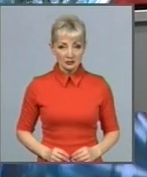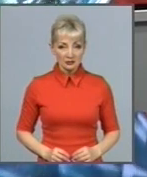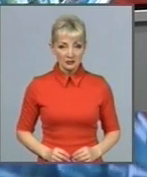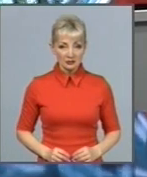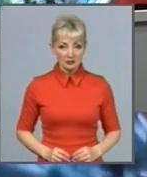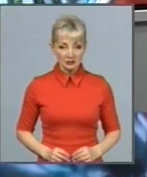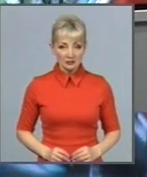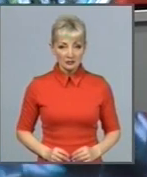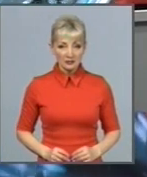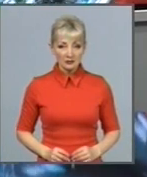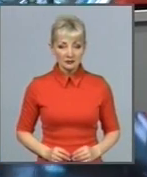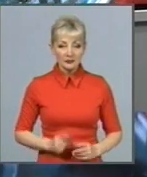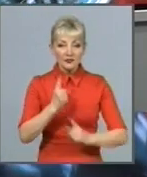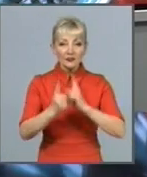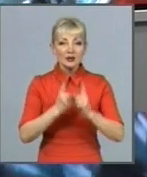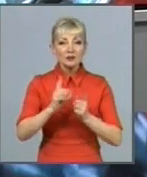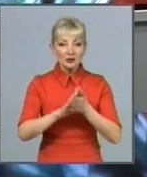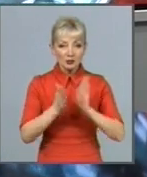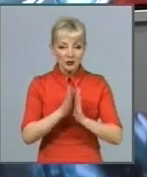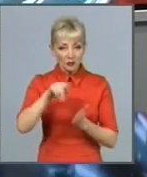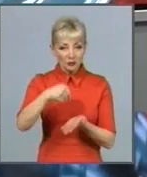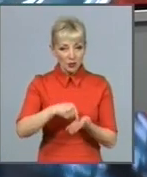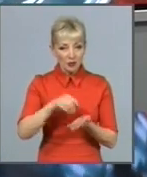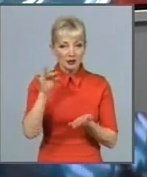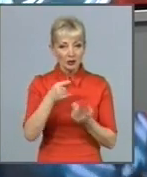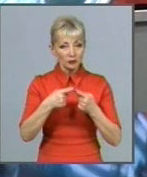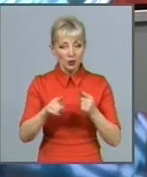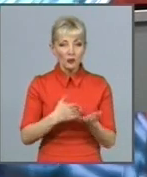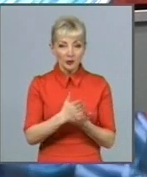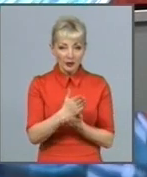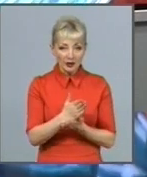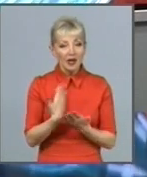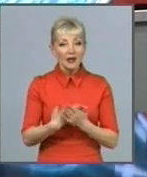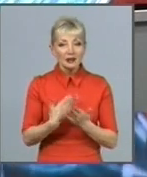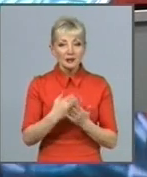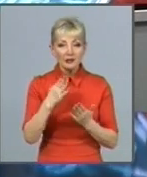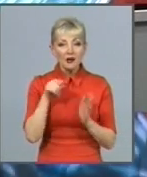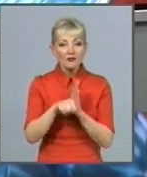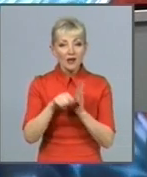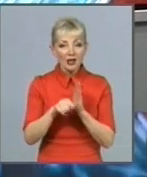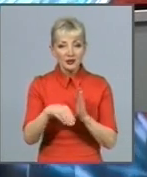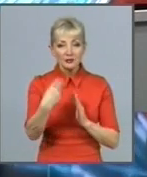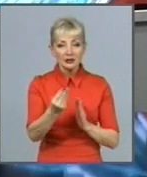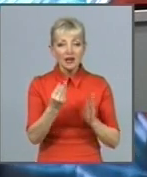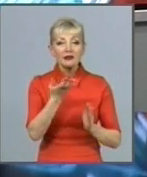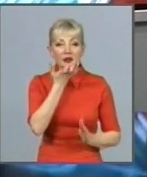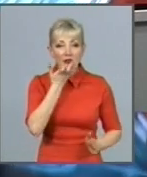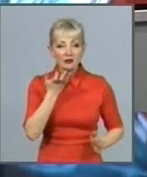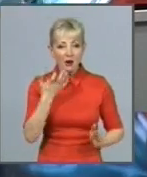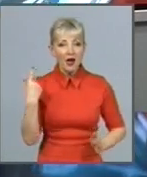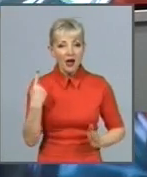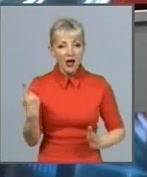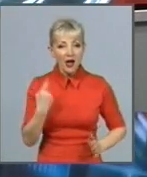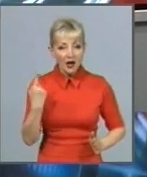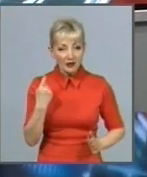Змінюють ситуацію у місті і в іншому напрямку. Наприклад, у якості подачі теплової енергії. Так, у харківських школах